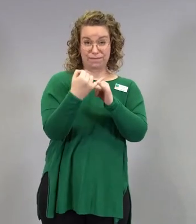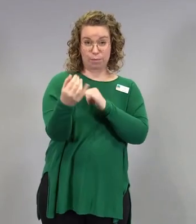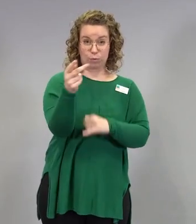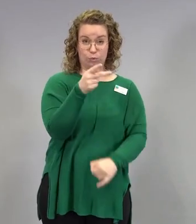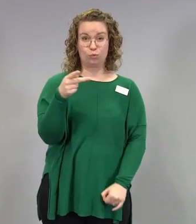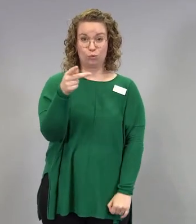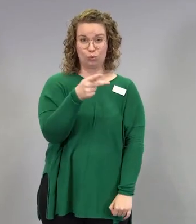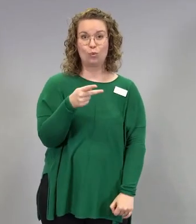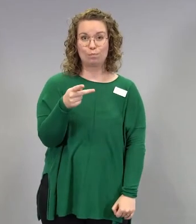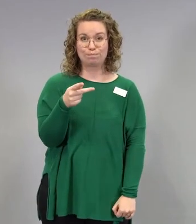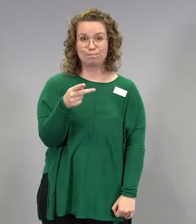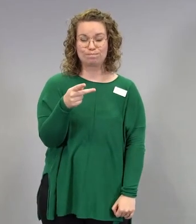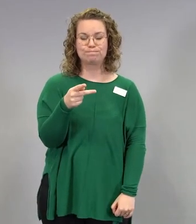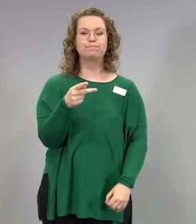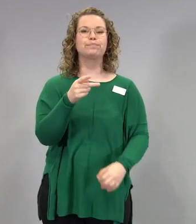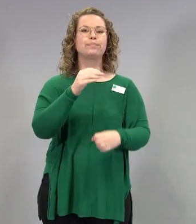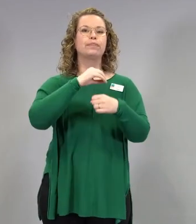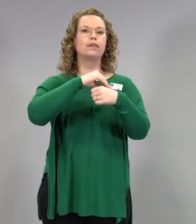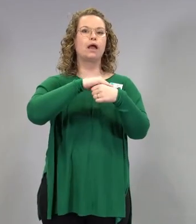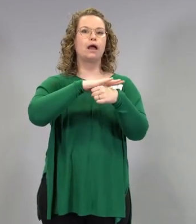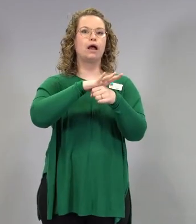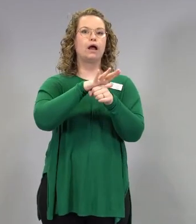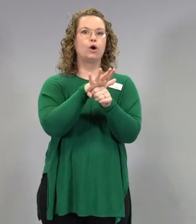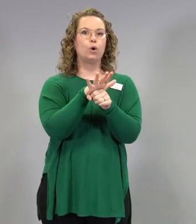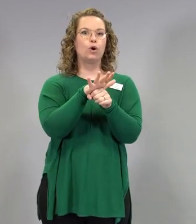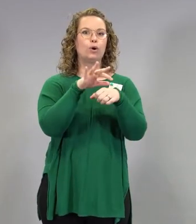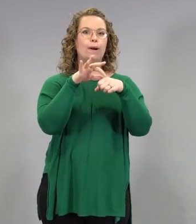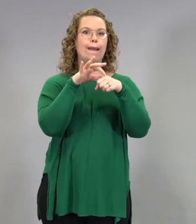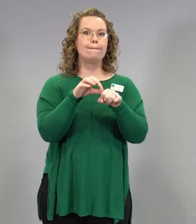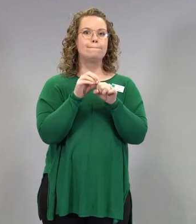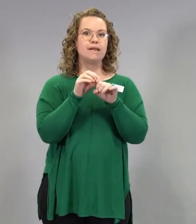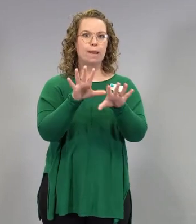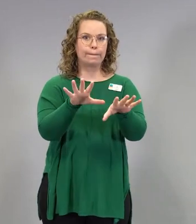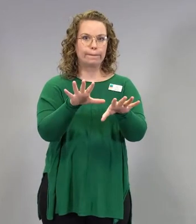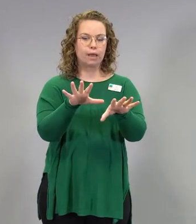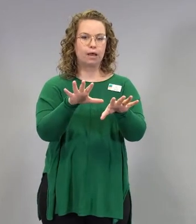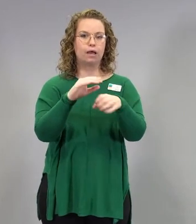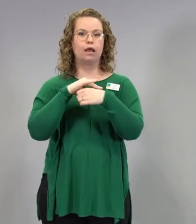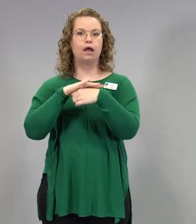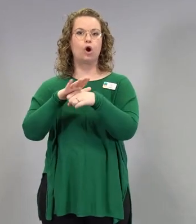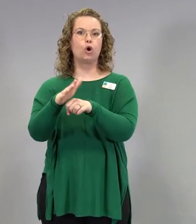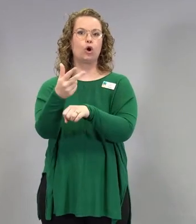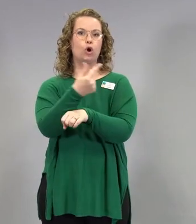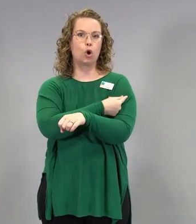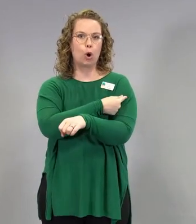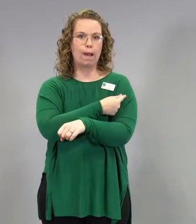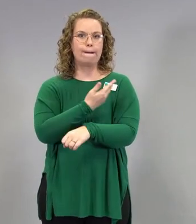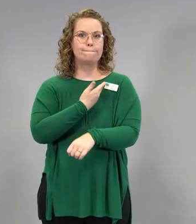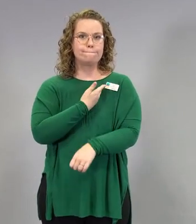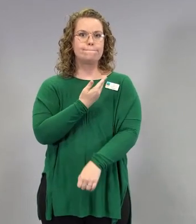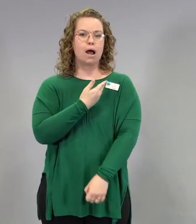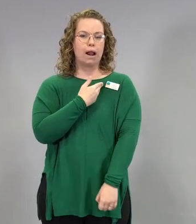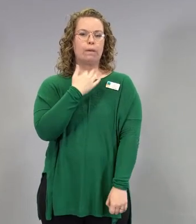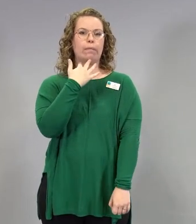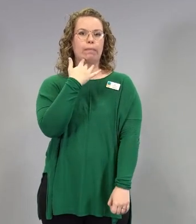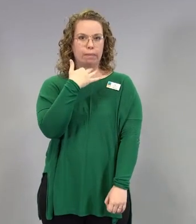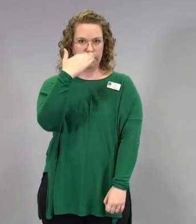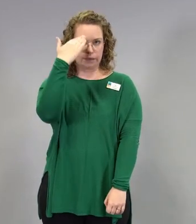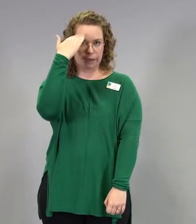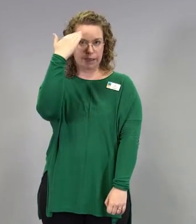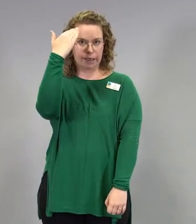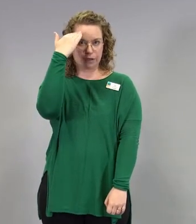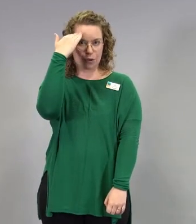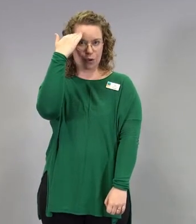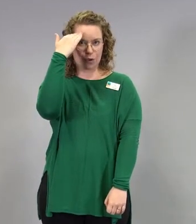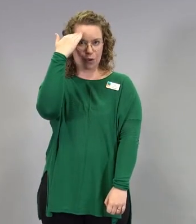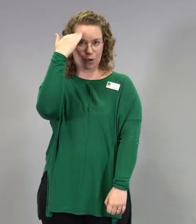kysymys. Koronaepidemiasta ja koronarokotteista on liikkeellä tosi paljon disinformaatiota ja jopa tällaista